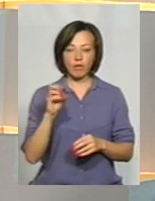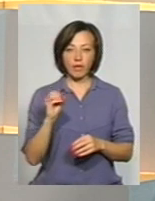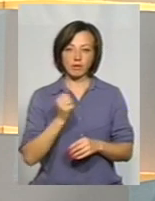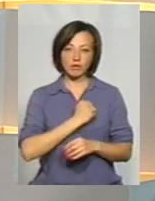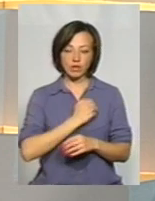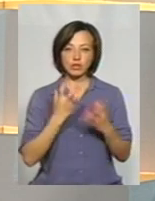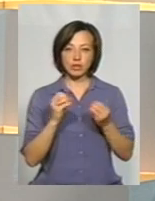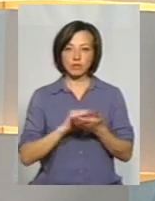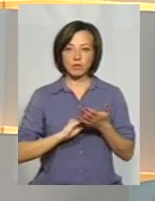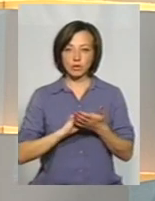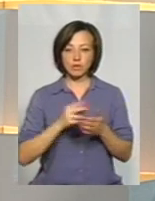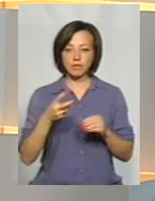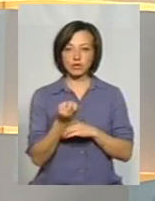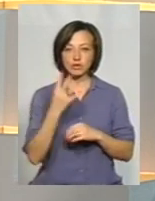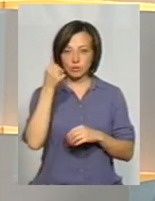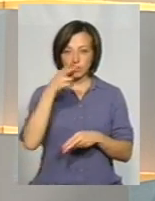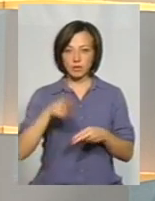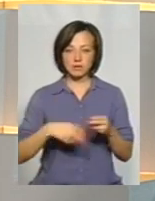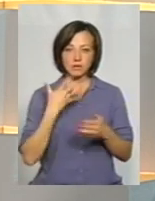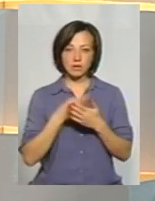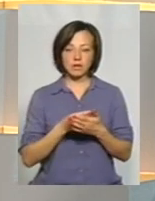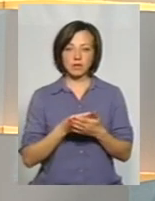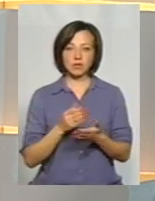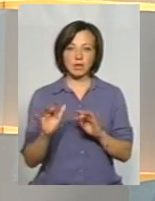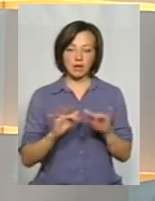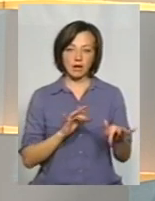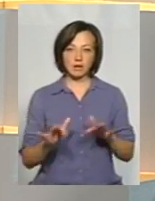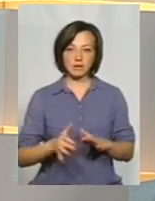На жаль, ще раз повторюю, в 2014 році вона припинила своє існування.